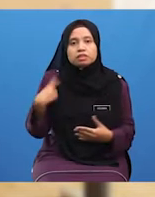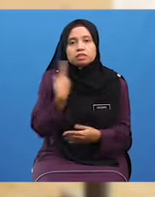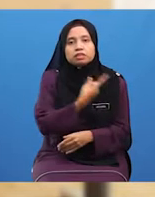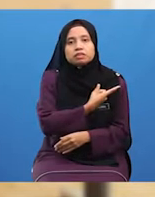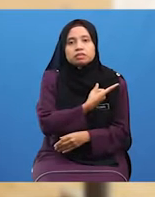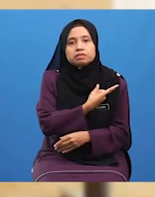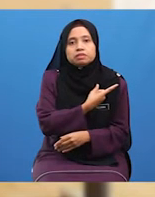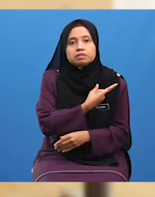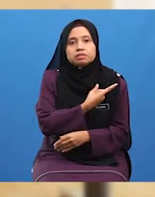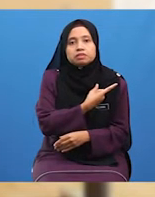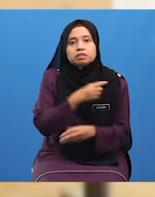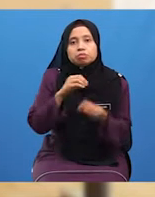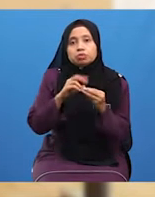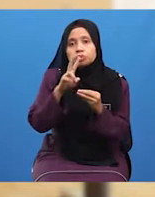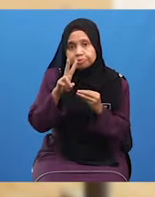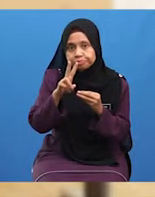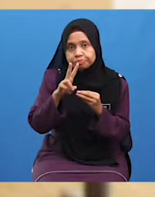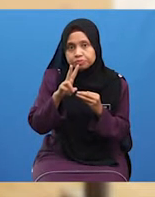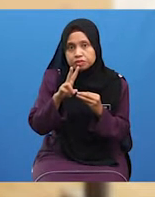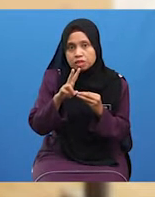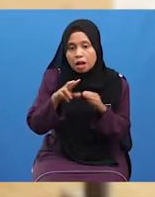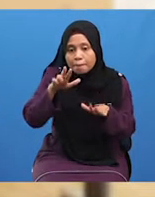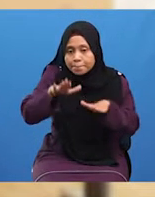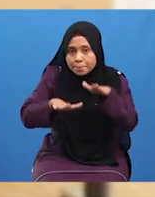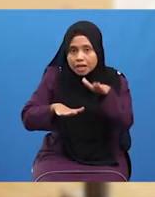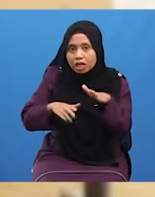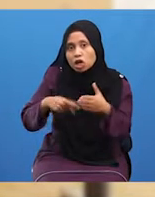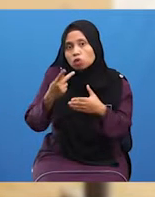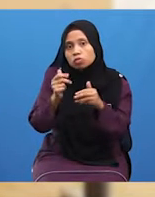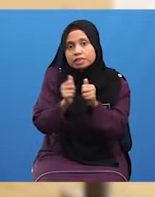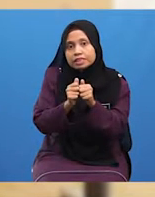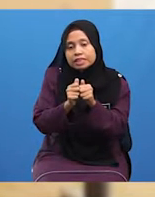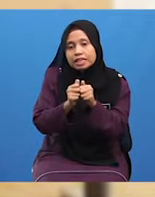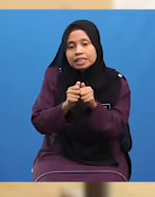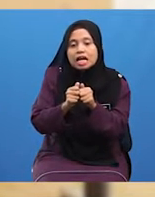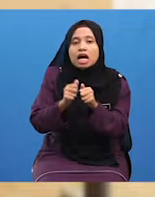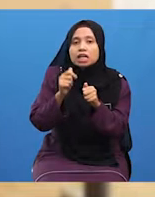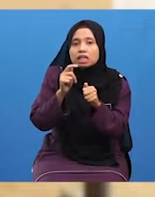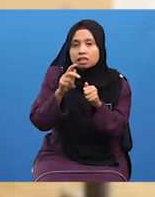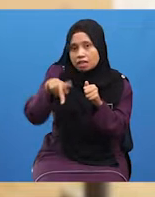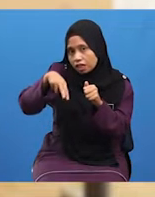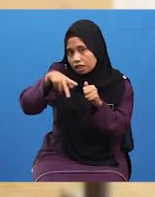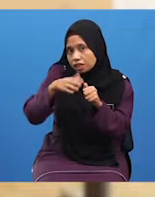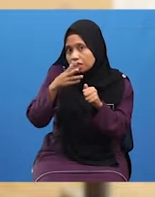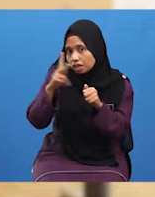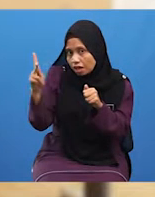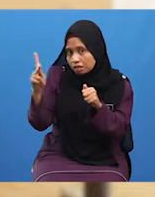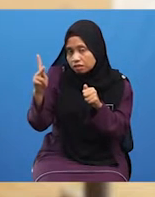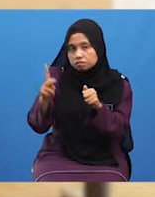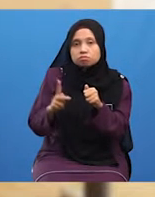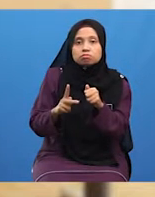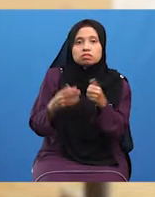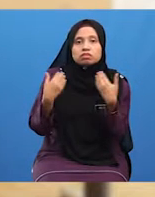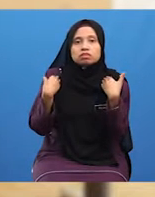Kita Adab Kedua Ialah Melangkah Keluar Dengan Kaki Kanan Ia